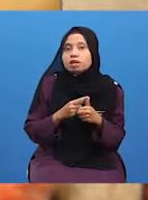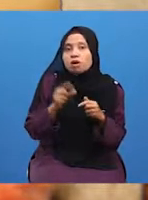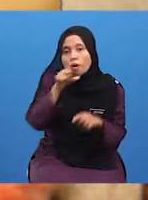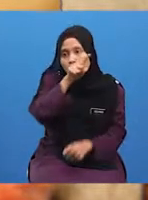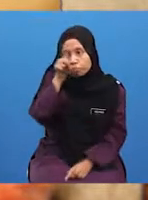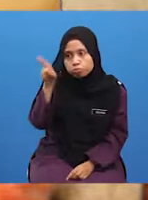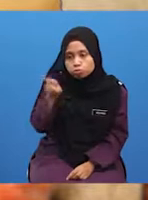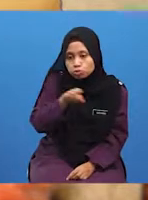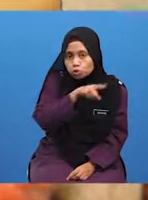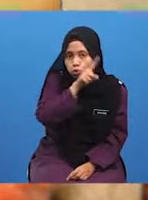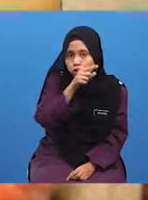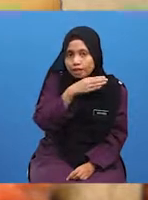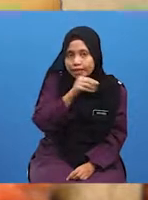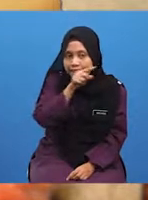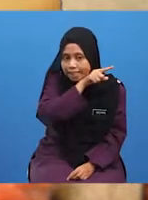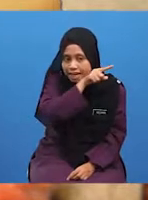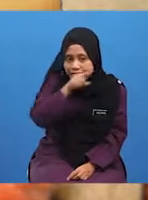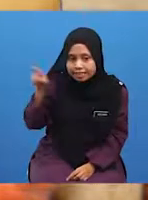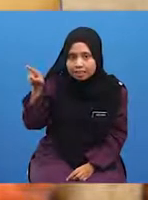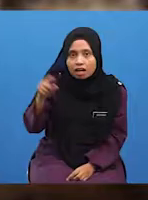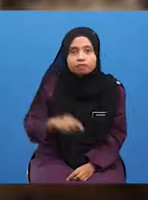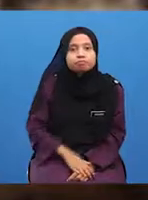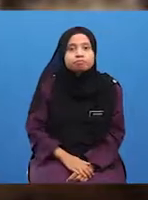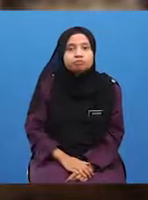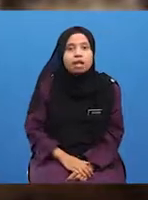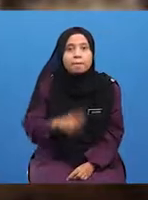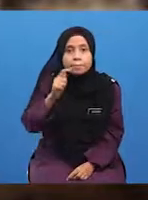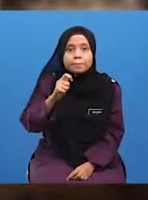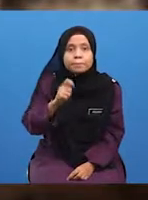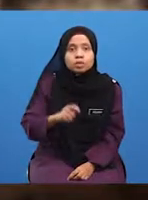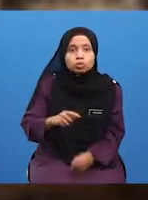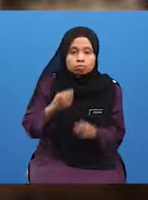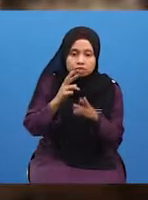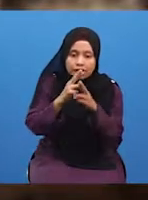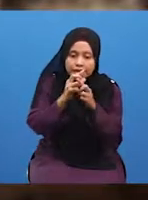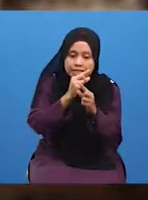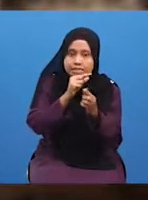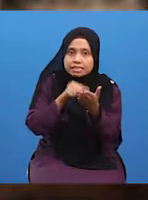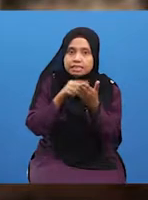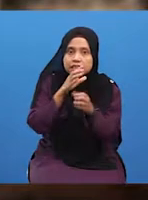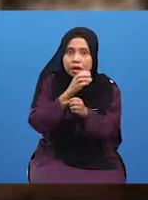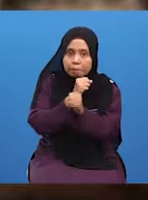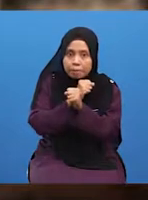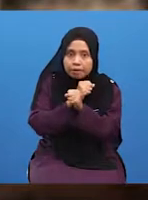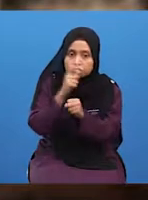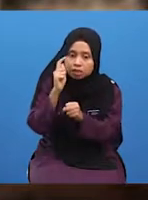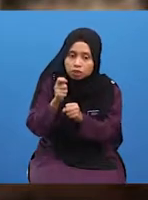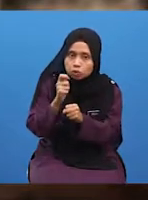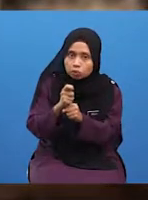bujur dan garisan lintang. Penentuan garis-garis ini dapat